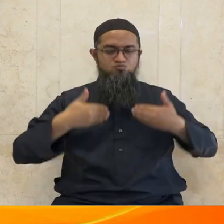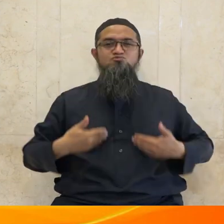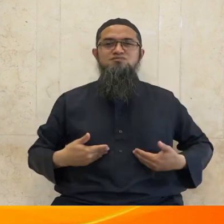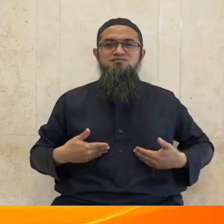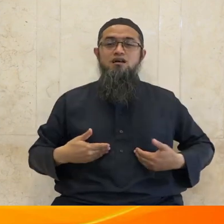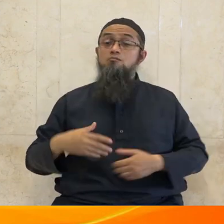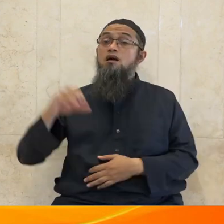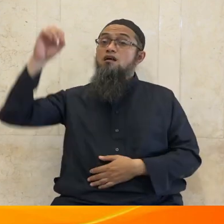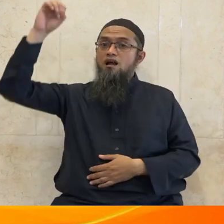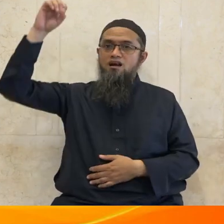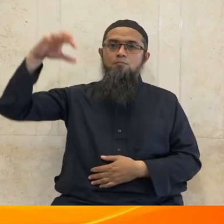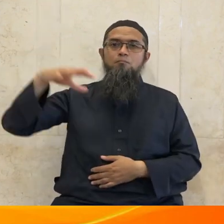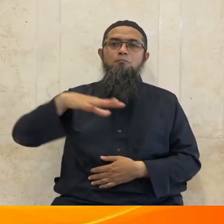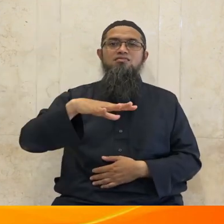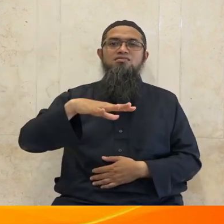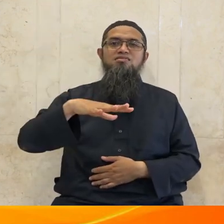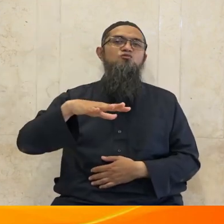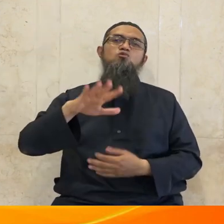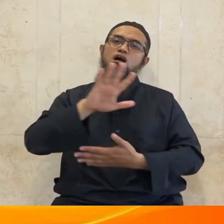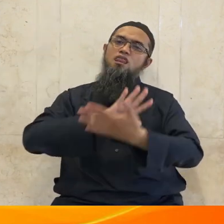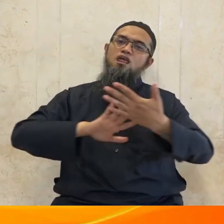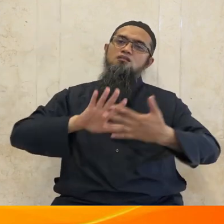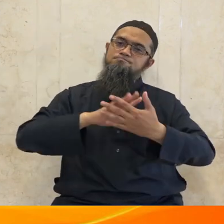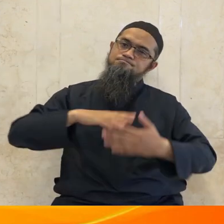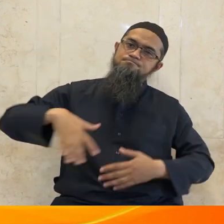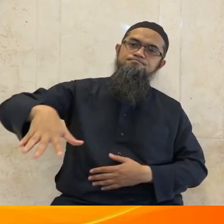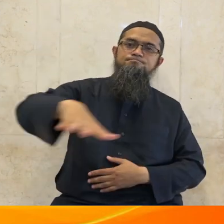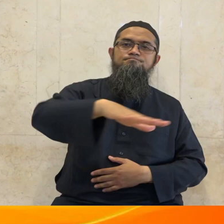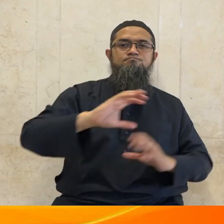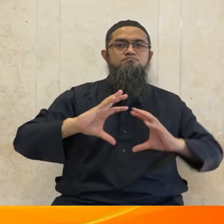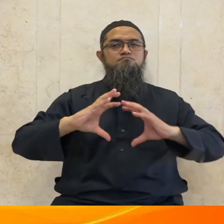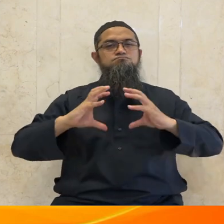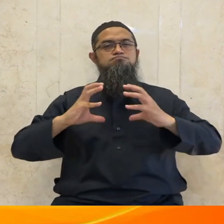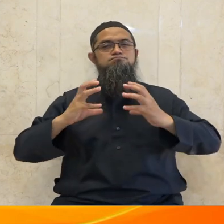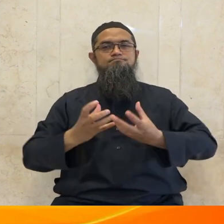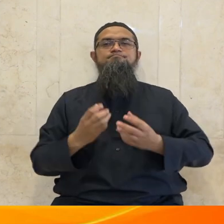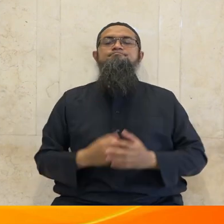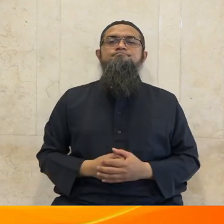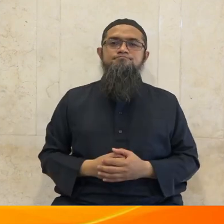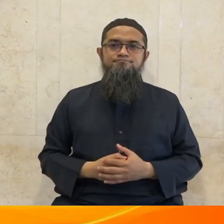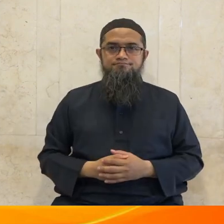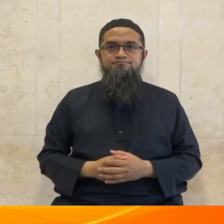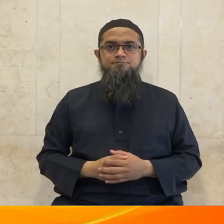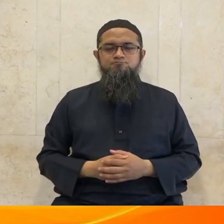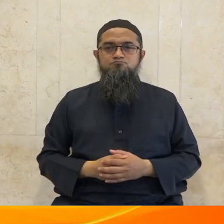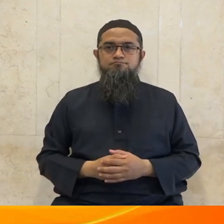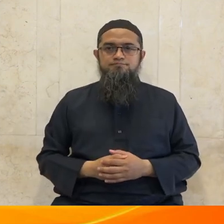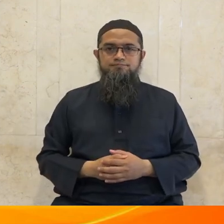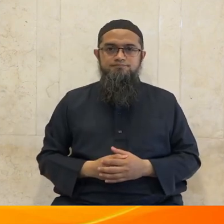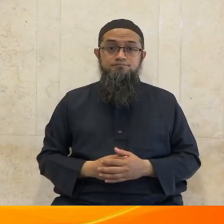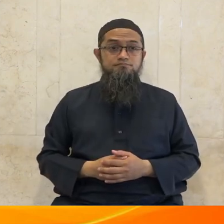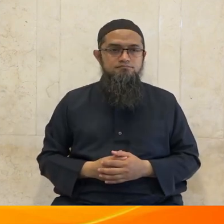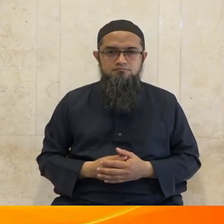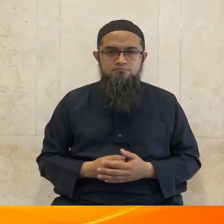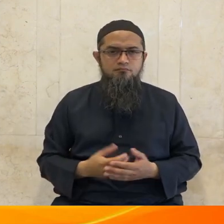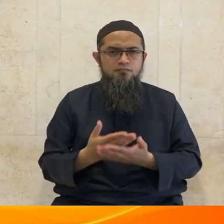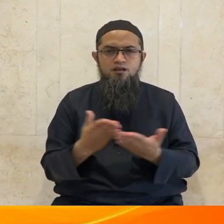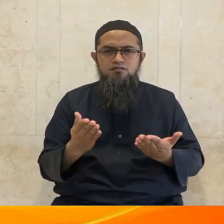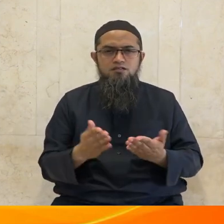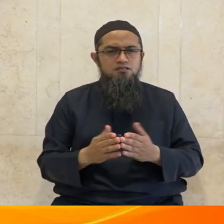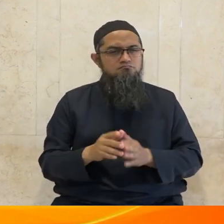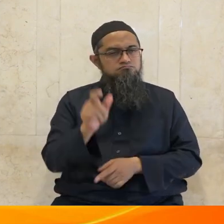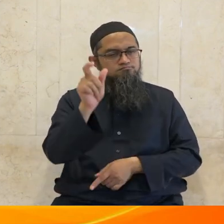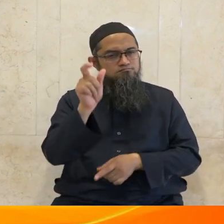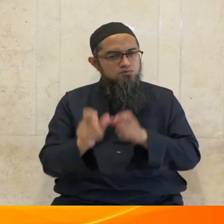alamin oleh karena itu orang-orang yang sadar akan itu senantiasa bertasbih kepada Allah makhluk Allah pun juga